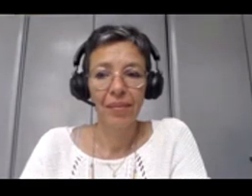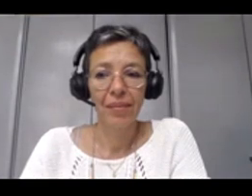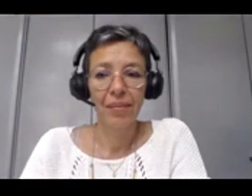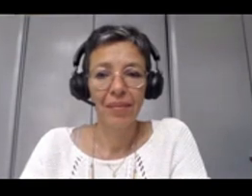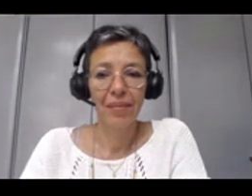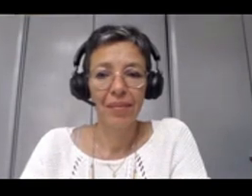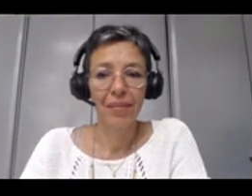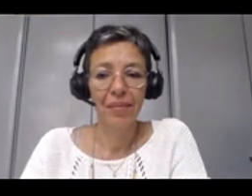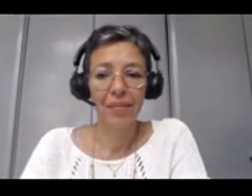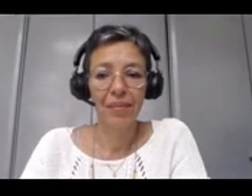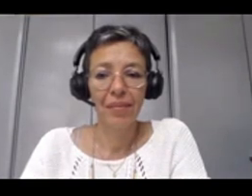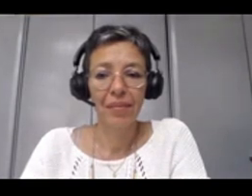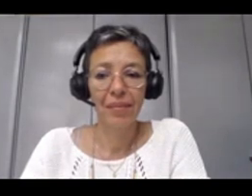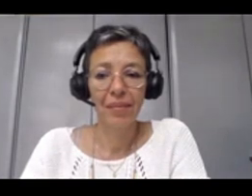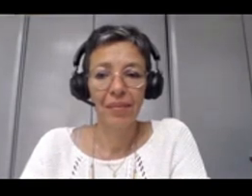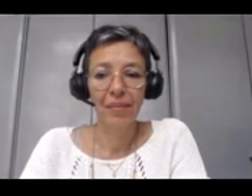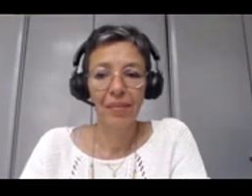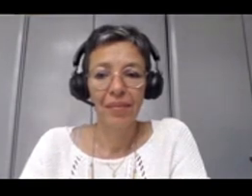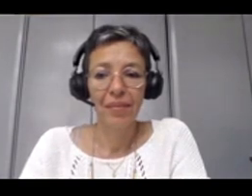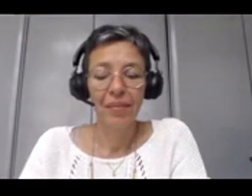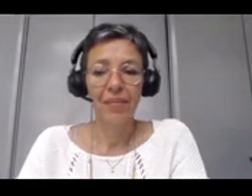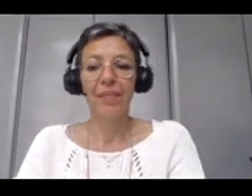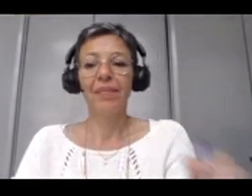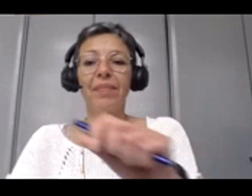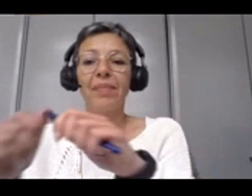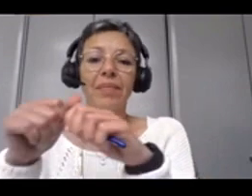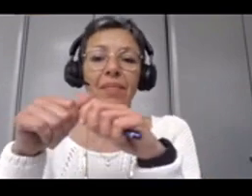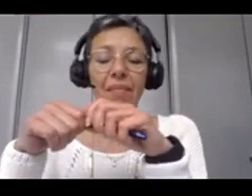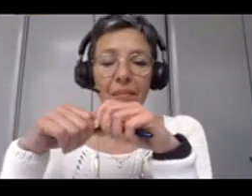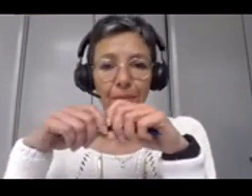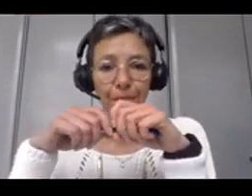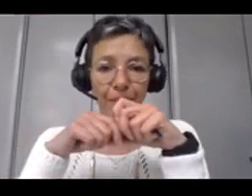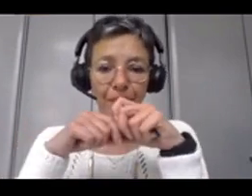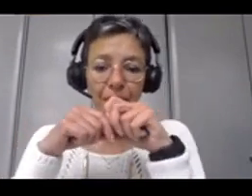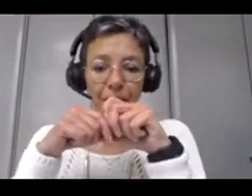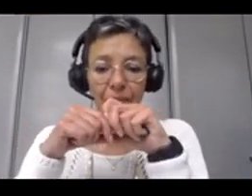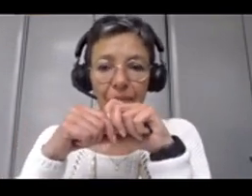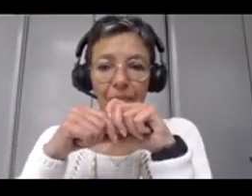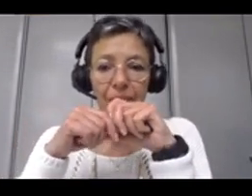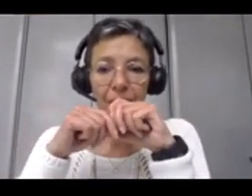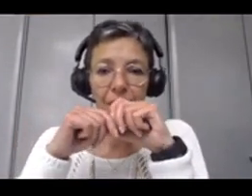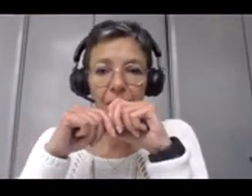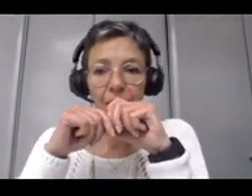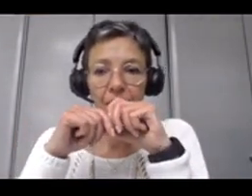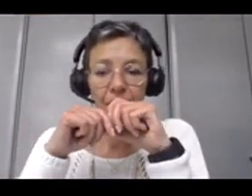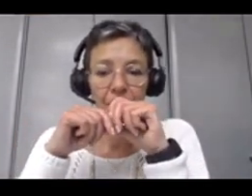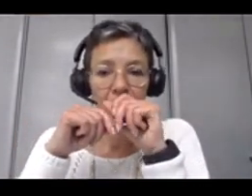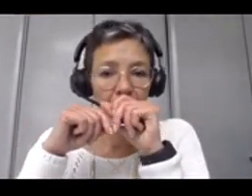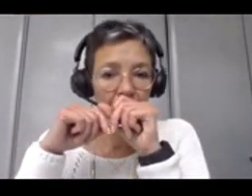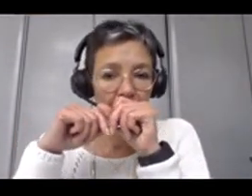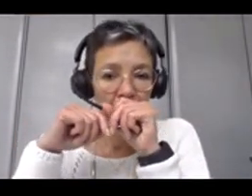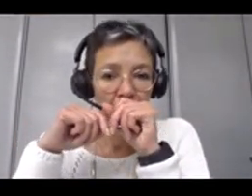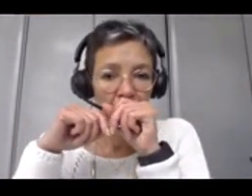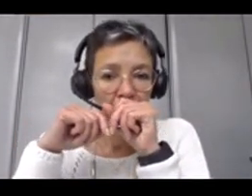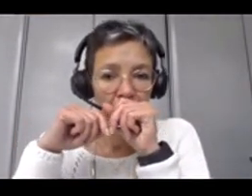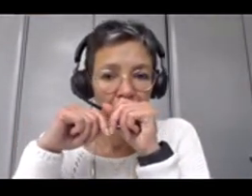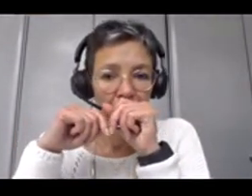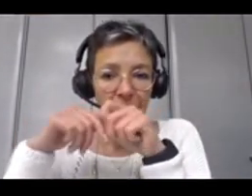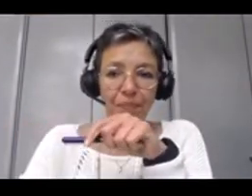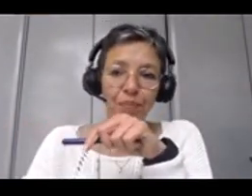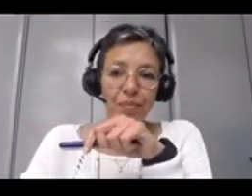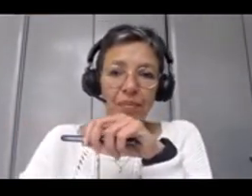votre participation active, ce qui fortifie énormément la position française au niveau européen et au niveau international.